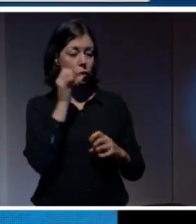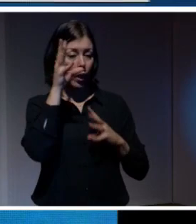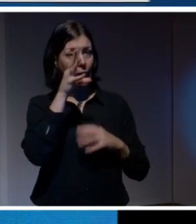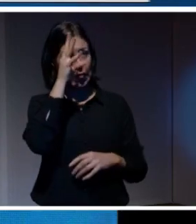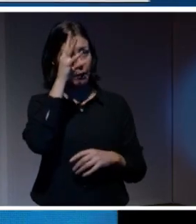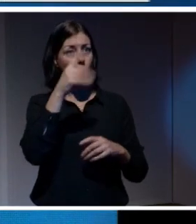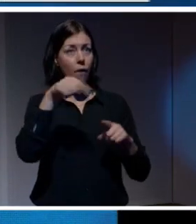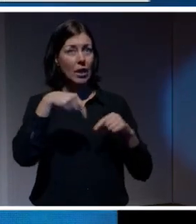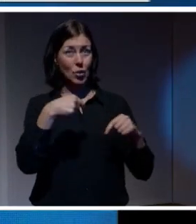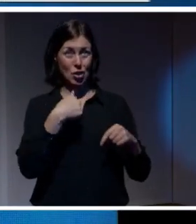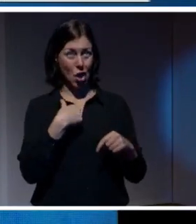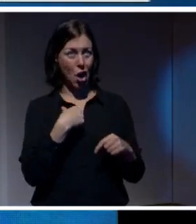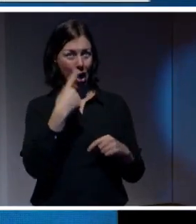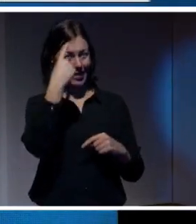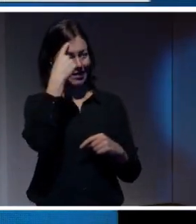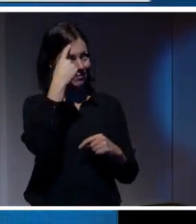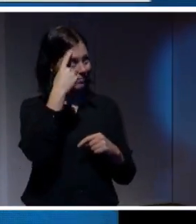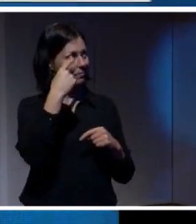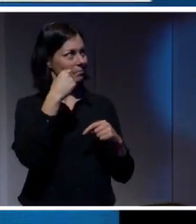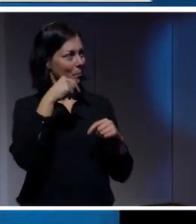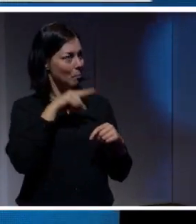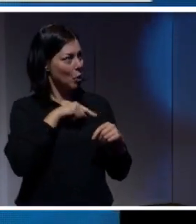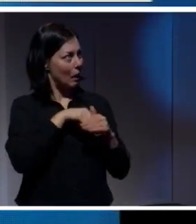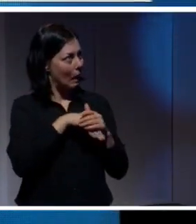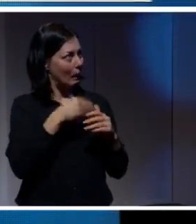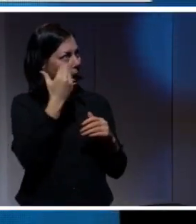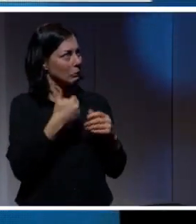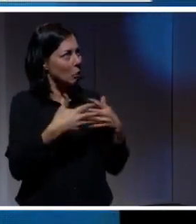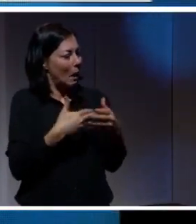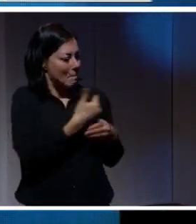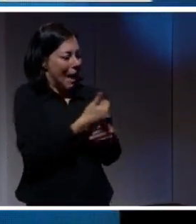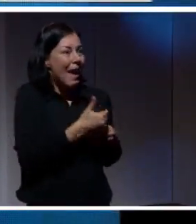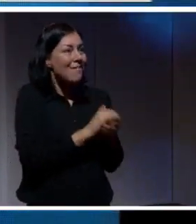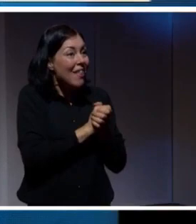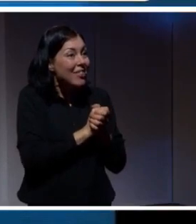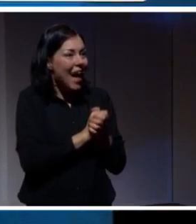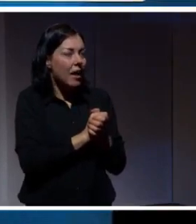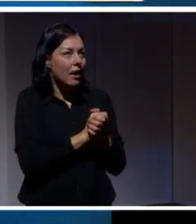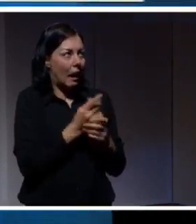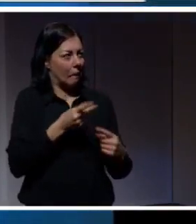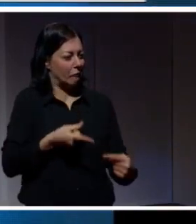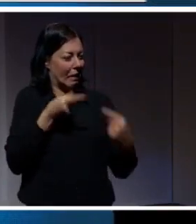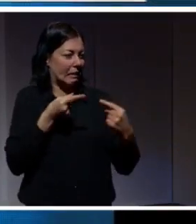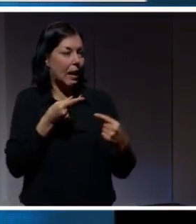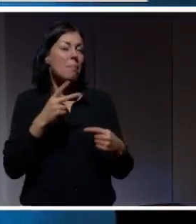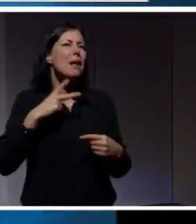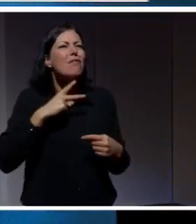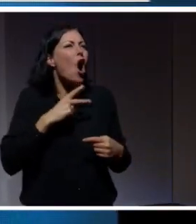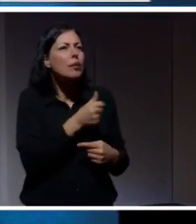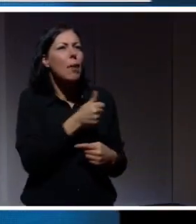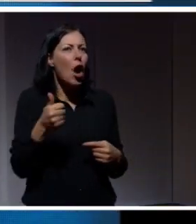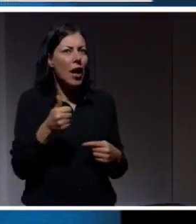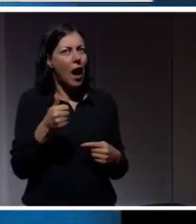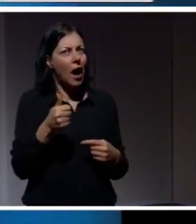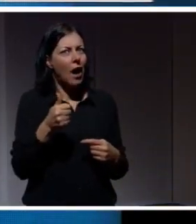mardrömsscenarier i huvudet på vad man kan göra. Bara liksom vänner emellan. Och särskilt fiender emellan. I privatlivet och för att inte